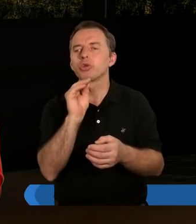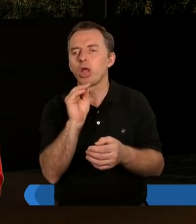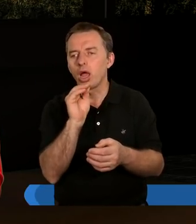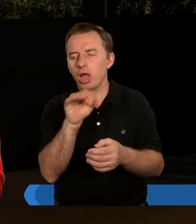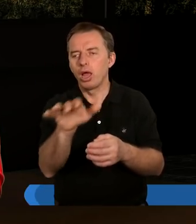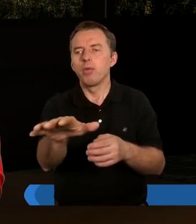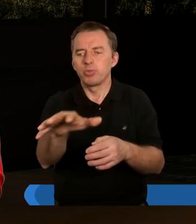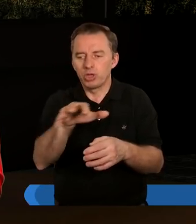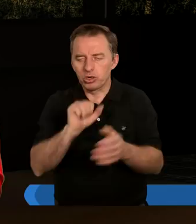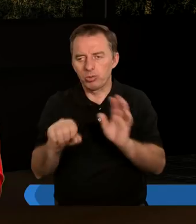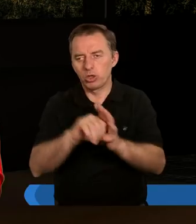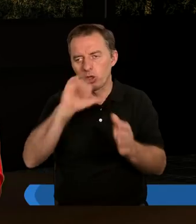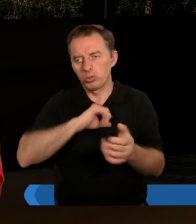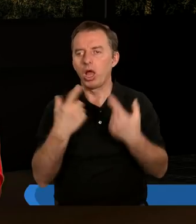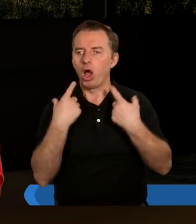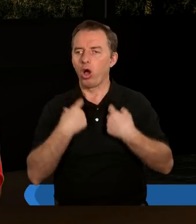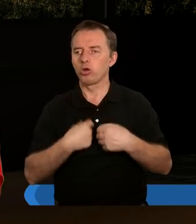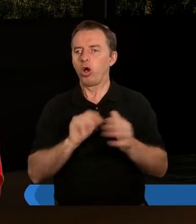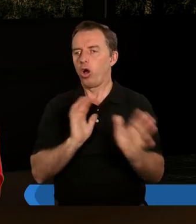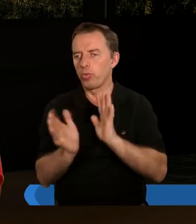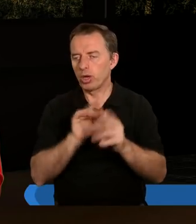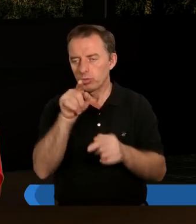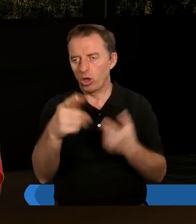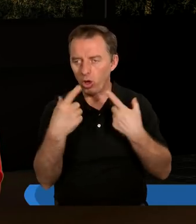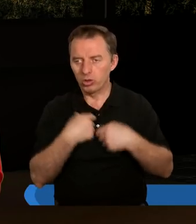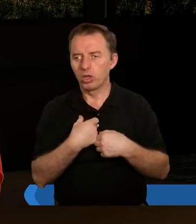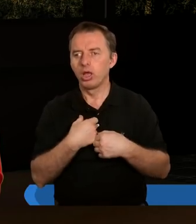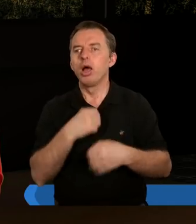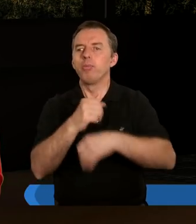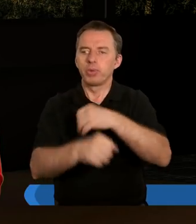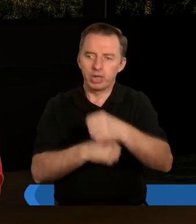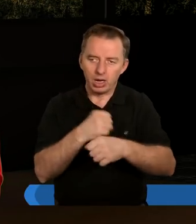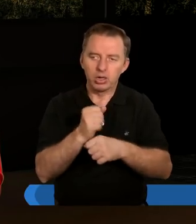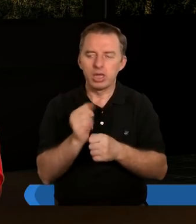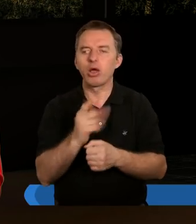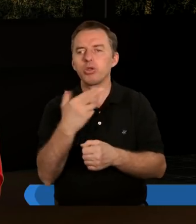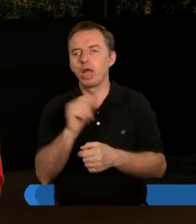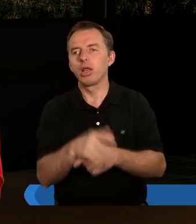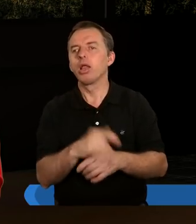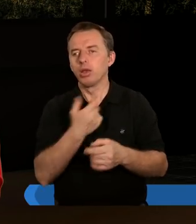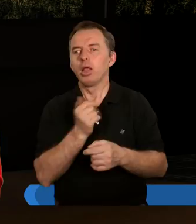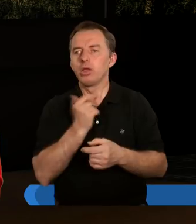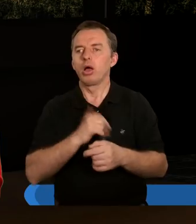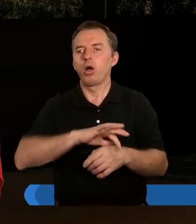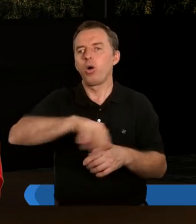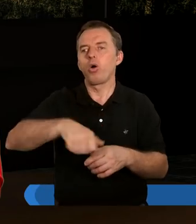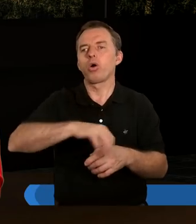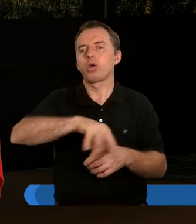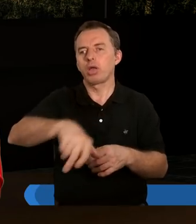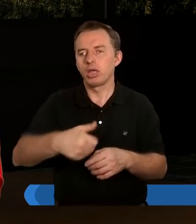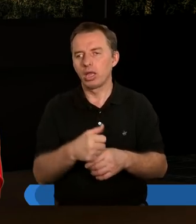że bierzemy do domu jakąś osobę, opiekujemy się nią, albo pracuje dla nas jako niania, czy ktokolwiek i nas okrada